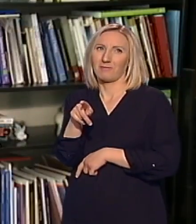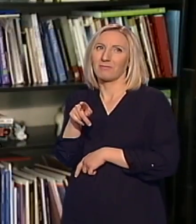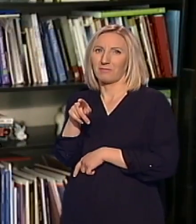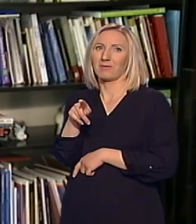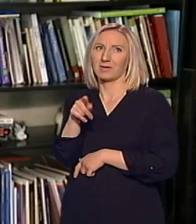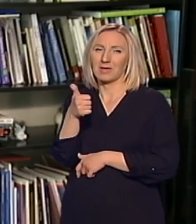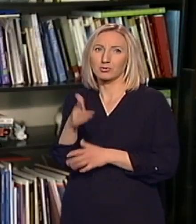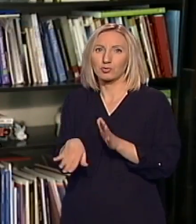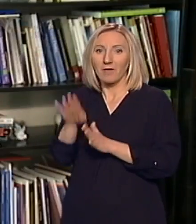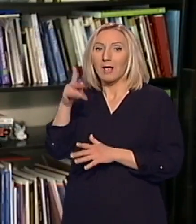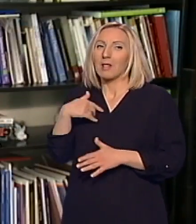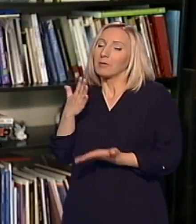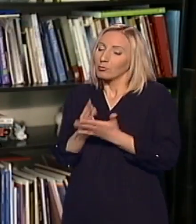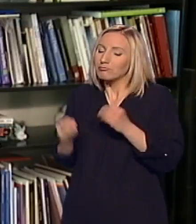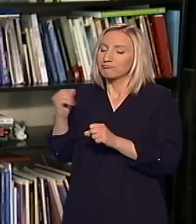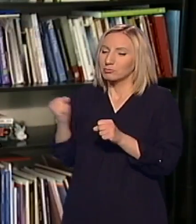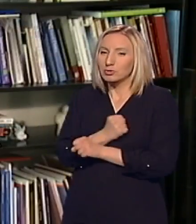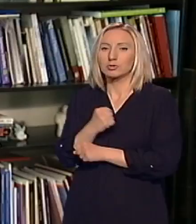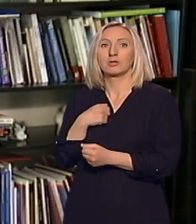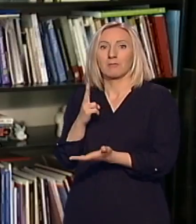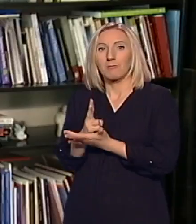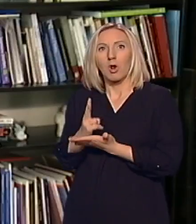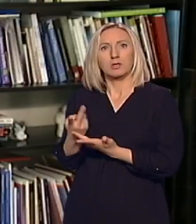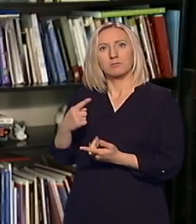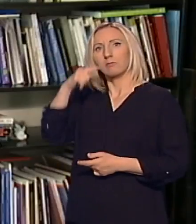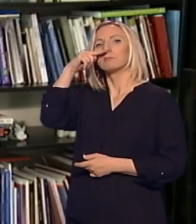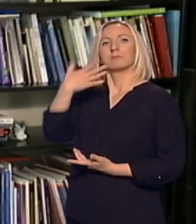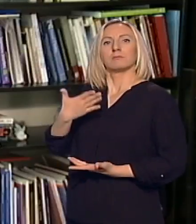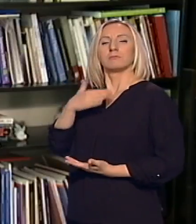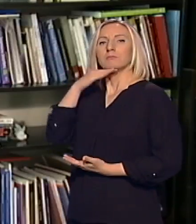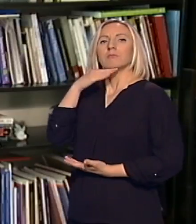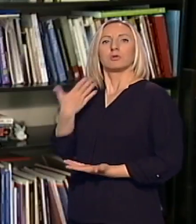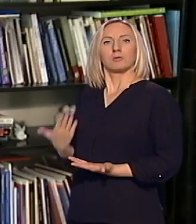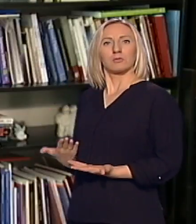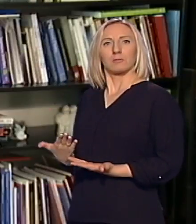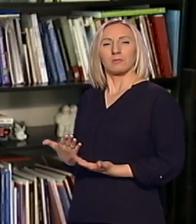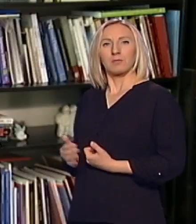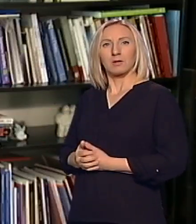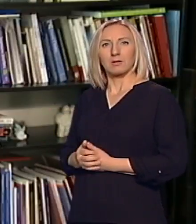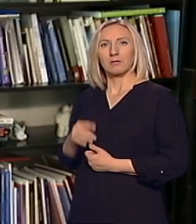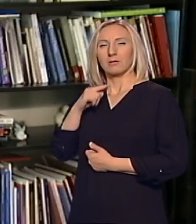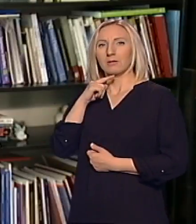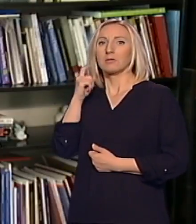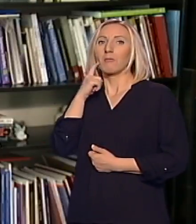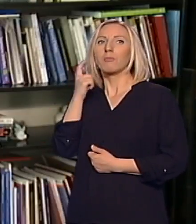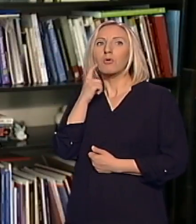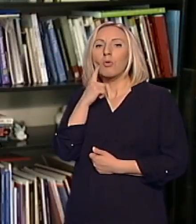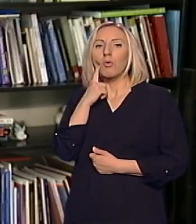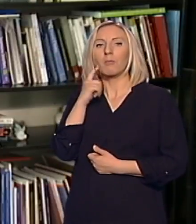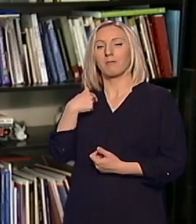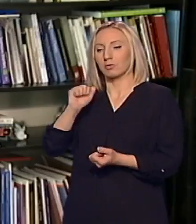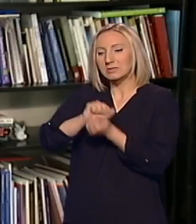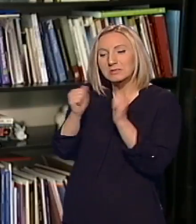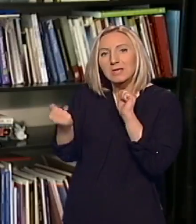i da prolazimo nekako sa podignutom glavom i da pokušamo da se nekako